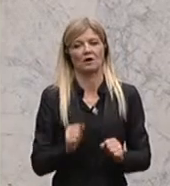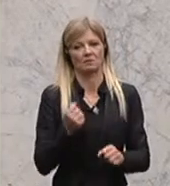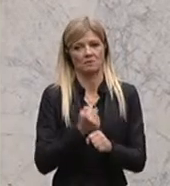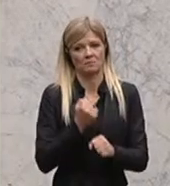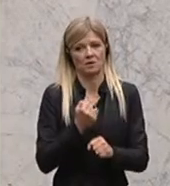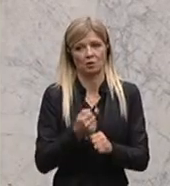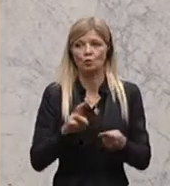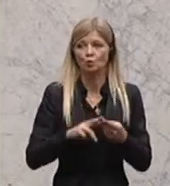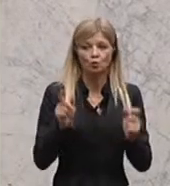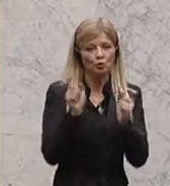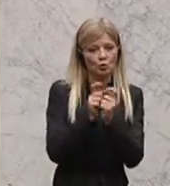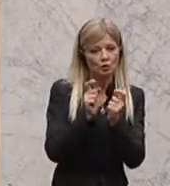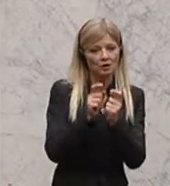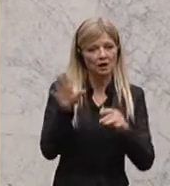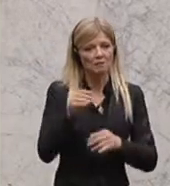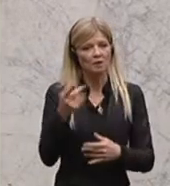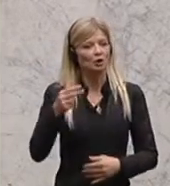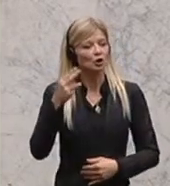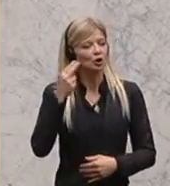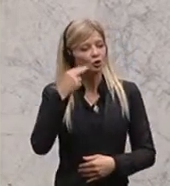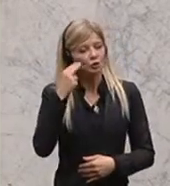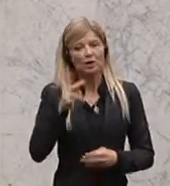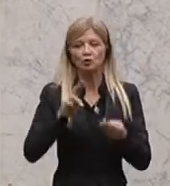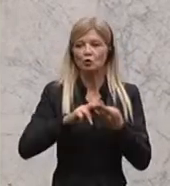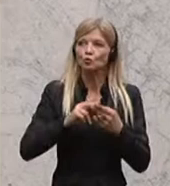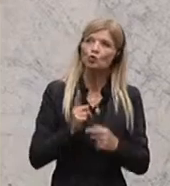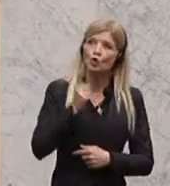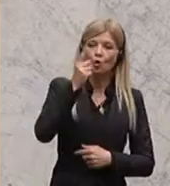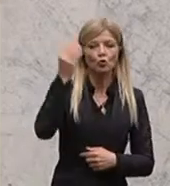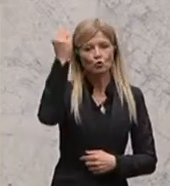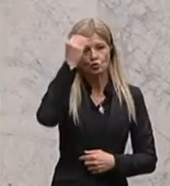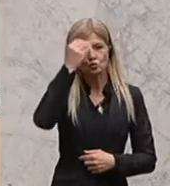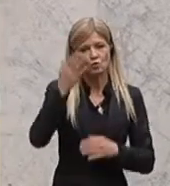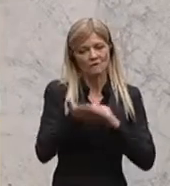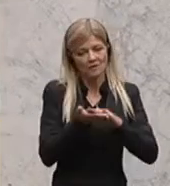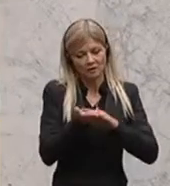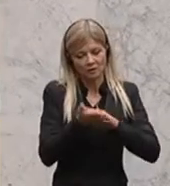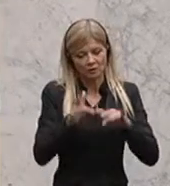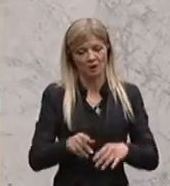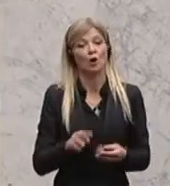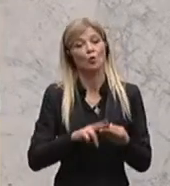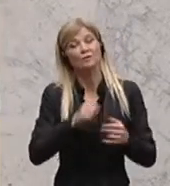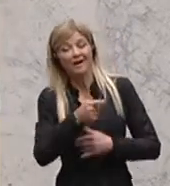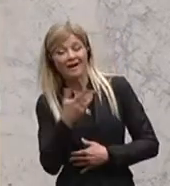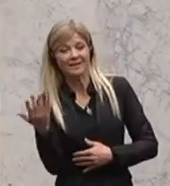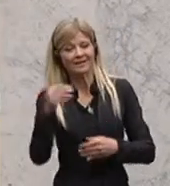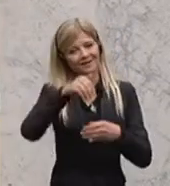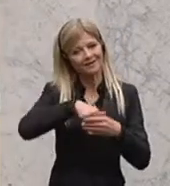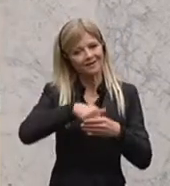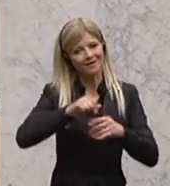Studierendenvertretung, aber auch Hochschulvertretung anbelangt. Und es geht um einige inhaltliche Klarstellungen, was die